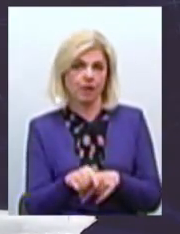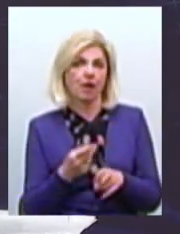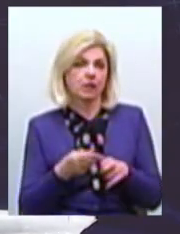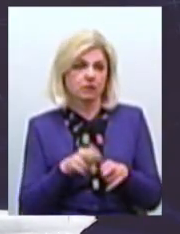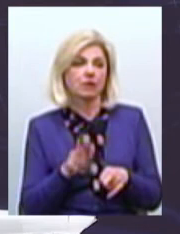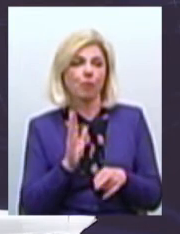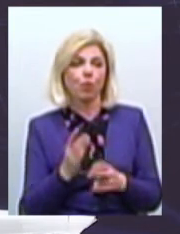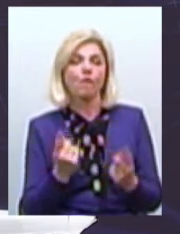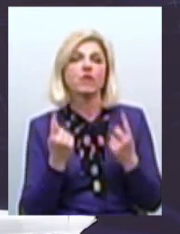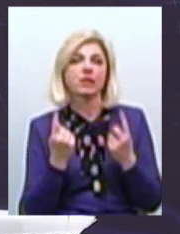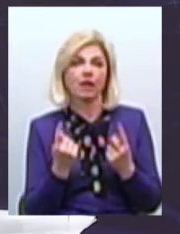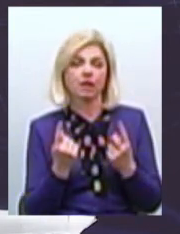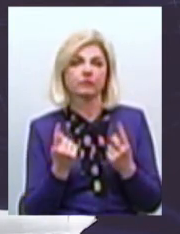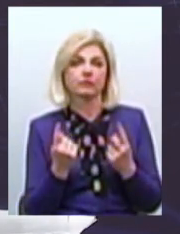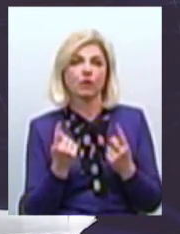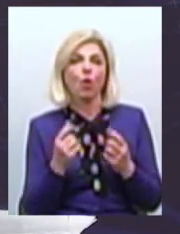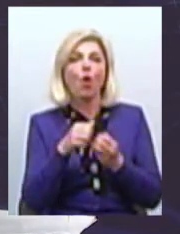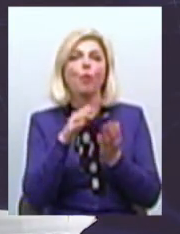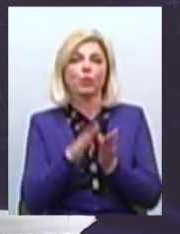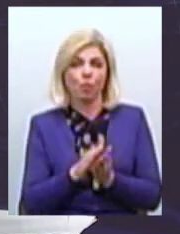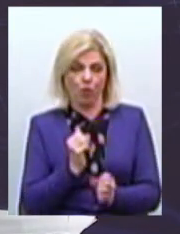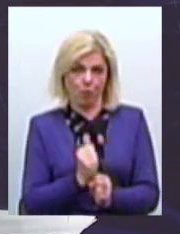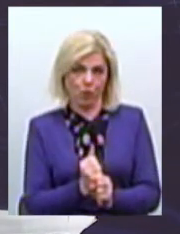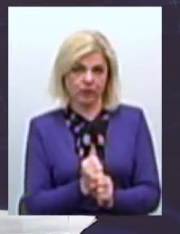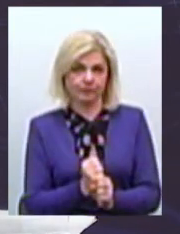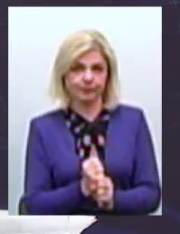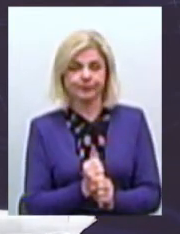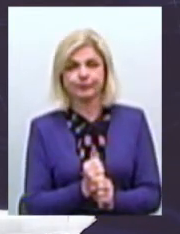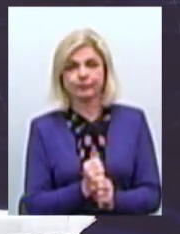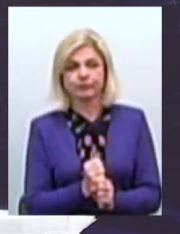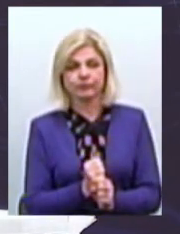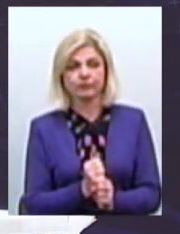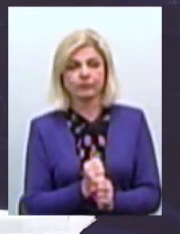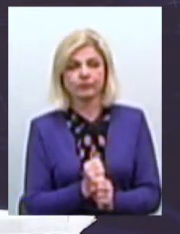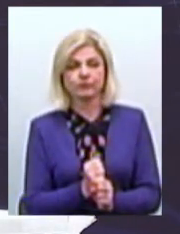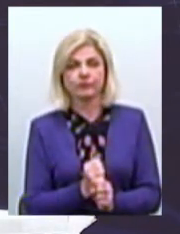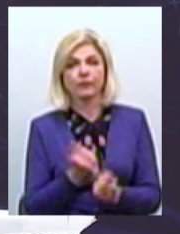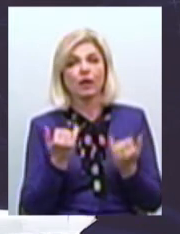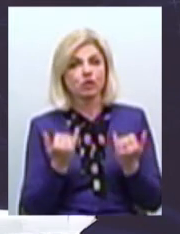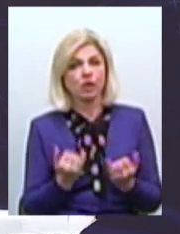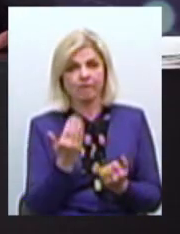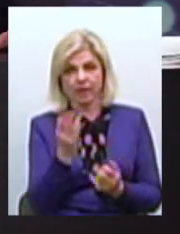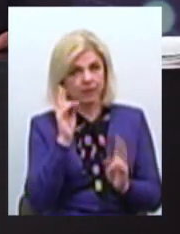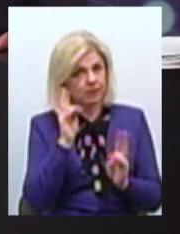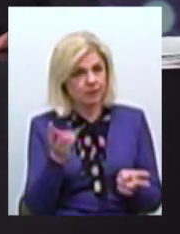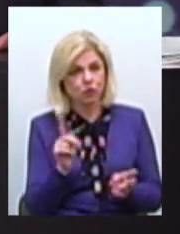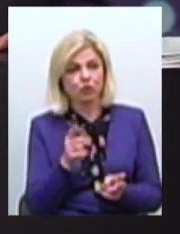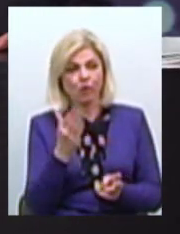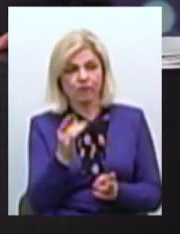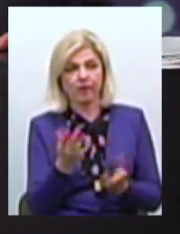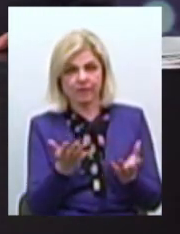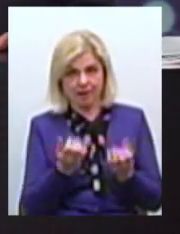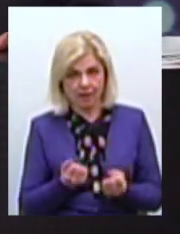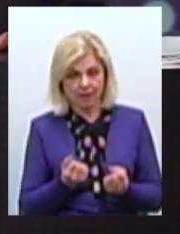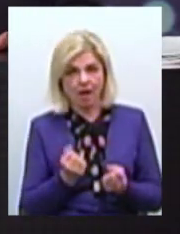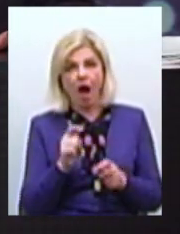буде Величезний обсяг роботи І тут На даний момент ви не знаєте Що ви взяли Аудіти